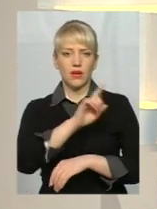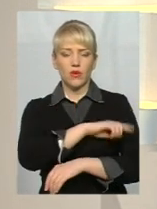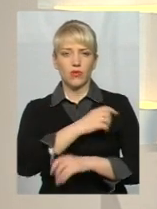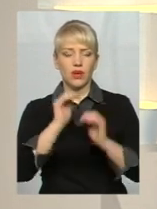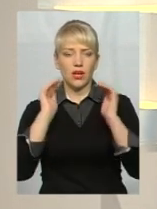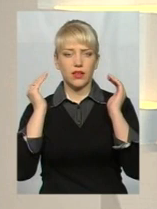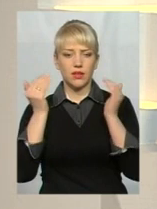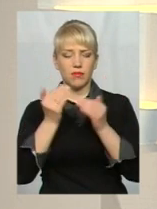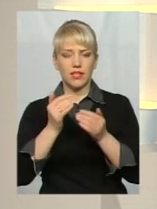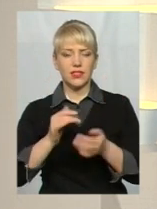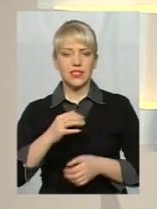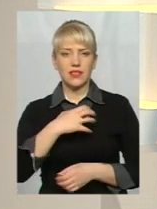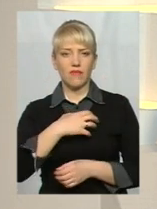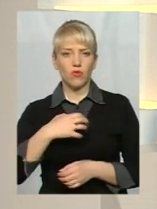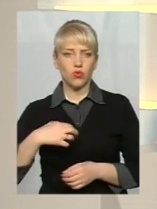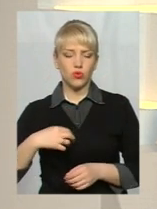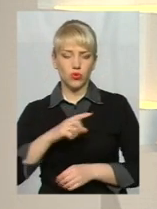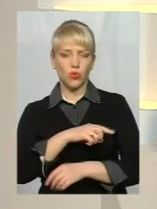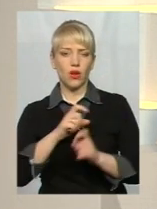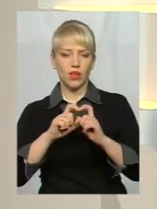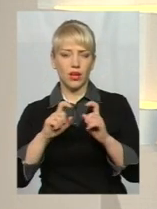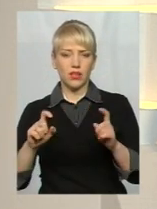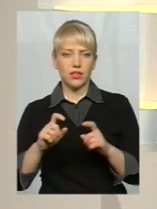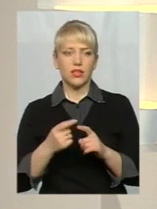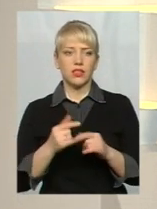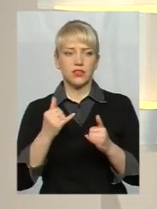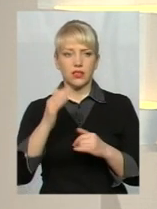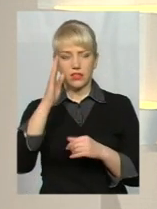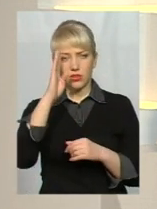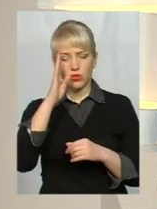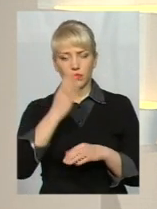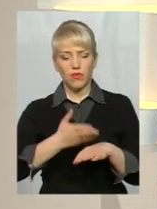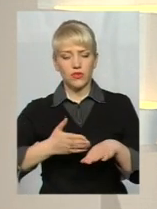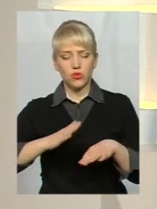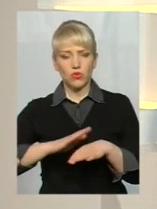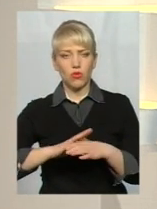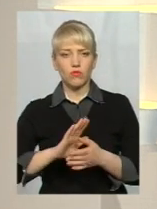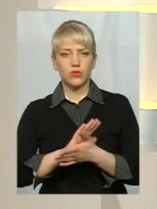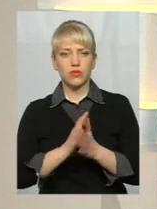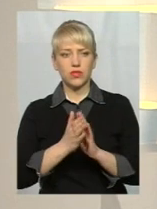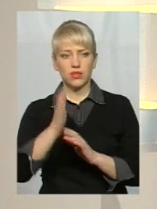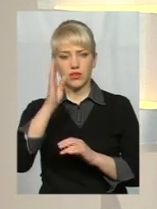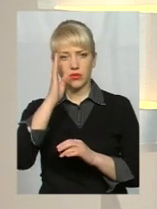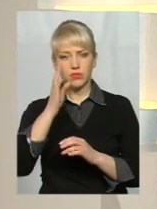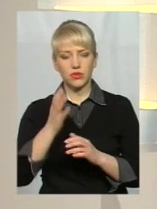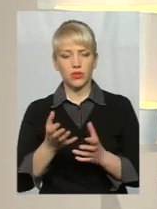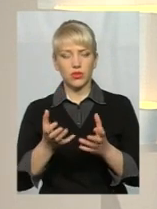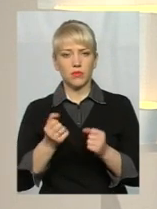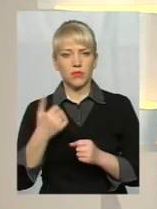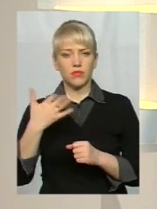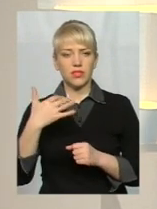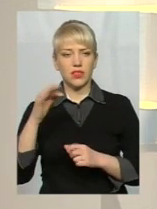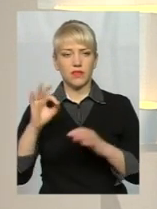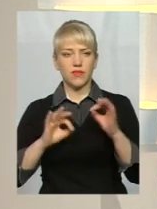лікарні, а звідти перевезли до Хмельницького. Зараз хлопчик у важкому. Стані, за словами лікарів, дитина отримала 50%